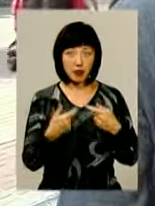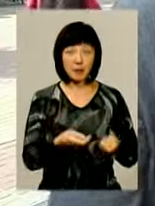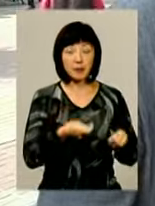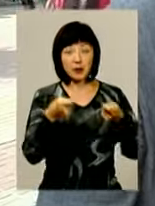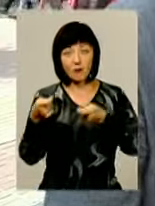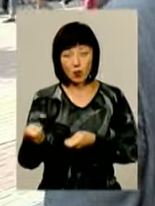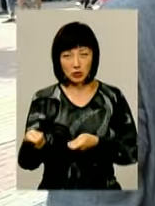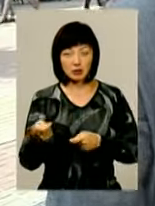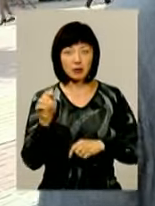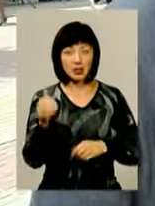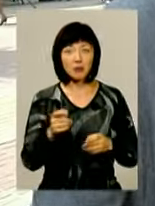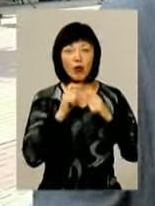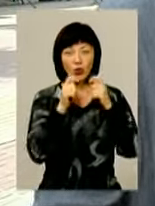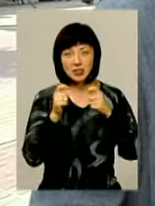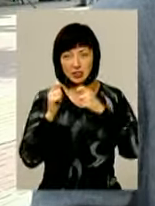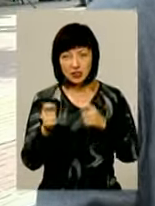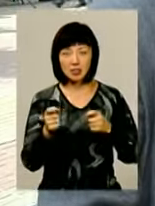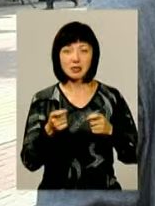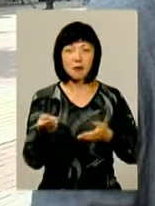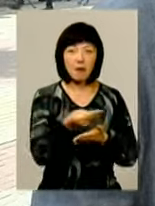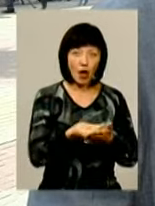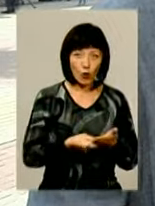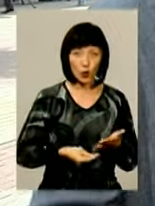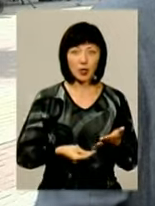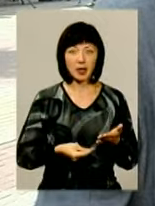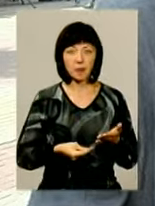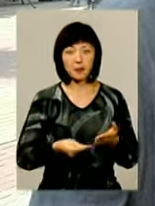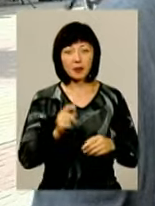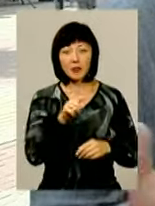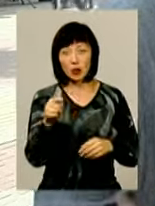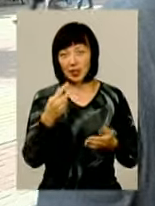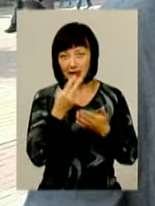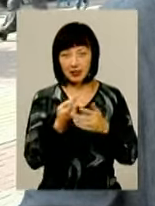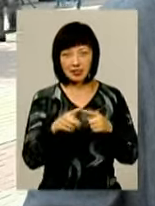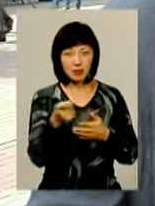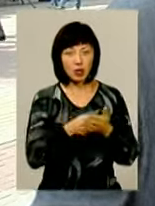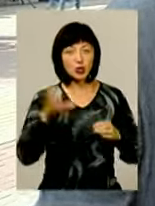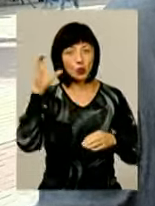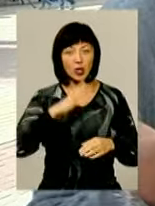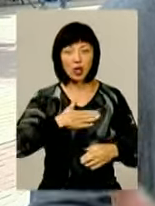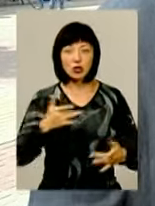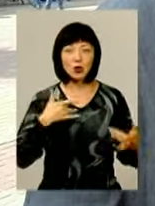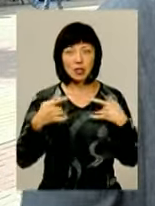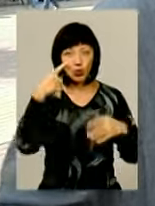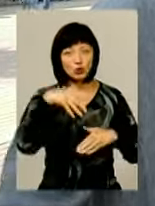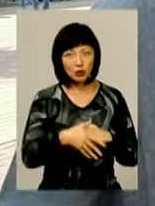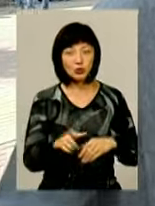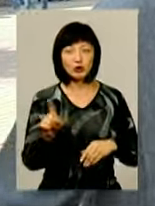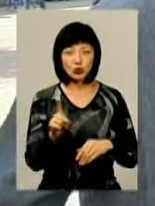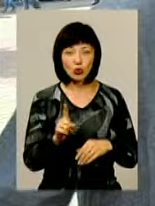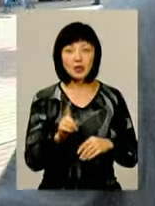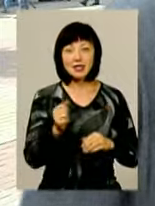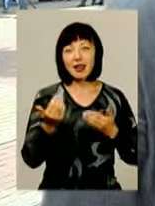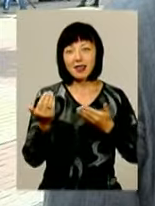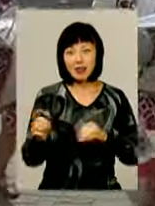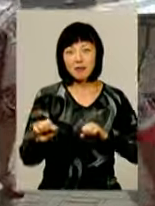їм гостинці, привозимо їм малюнки. Вони дивляться на ці малюнки, слухають наш концерт, дивляться, розумієте, що за